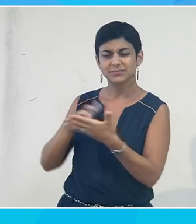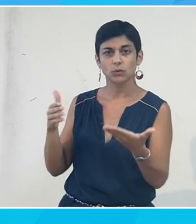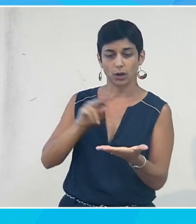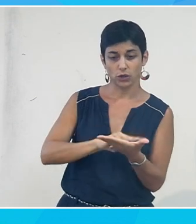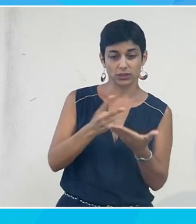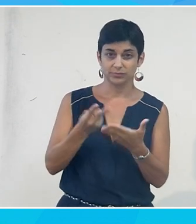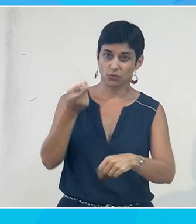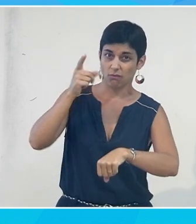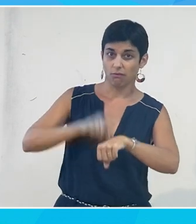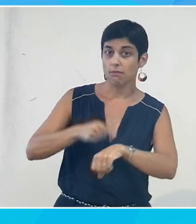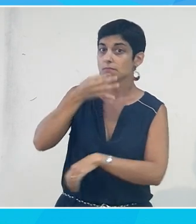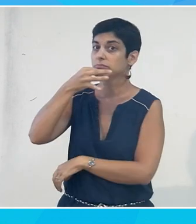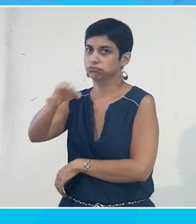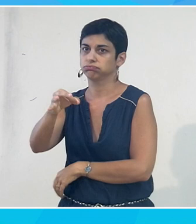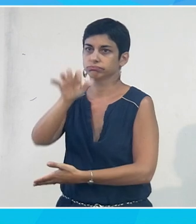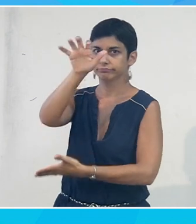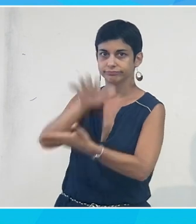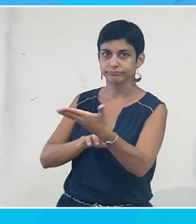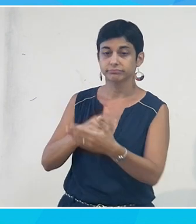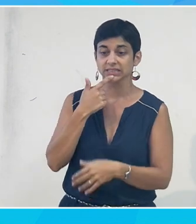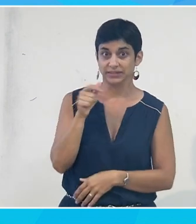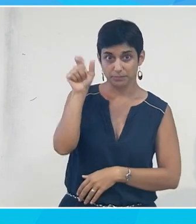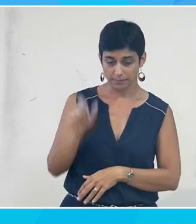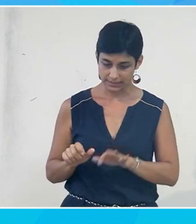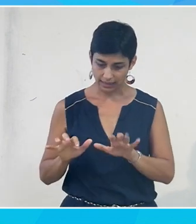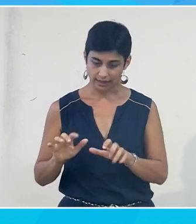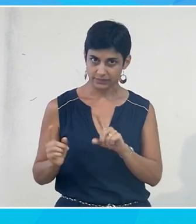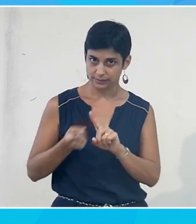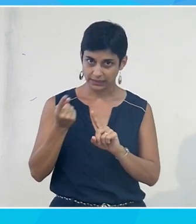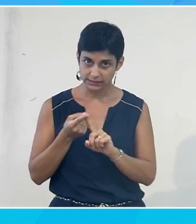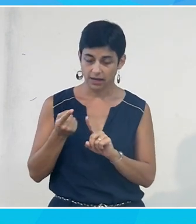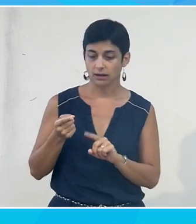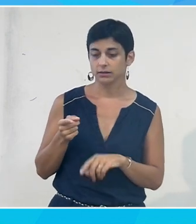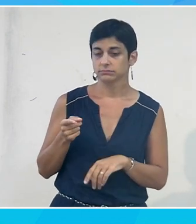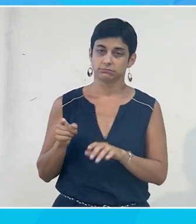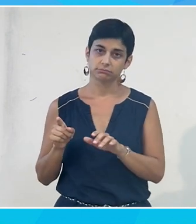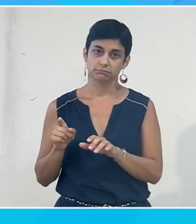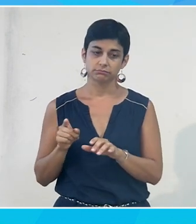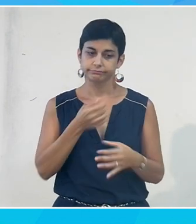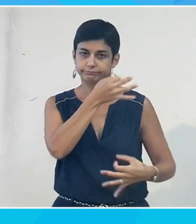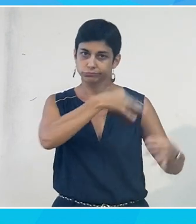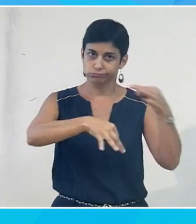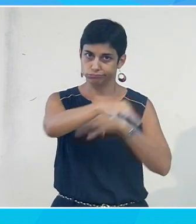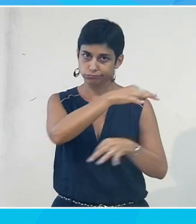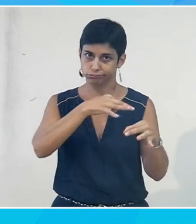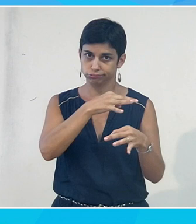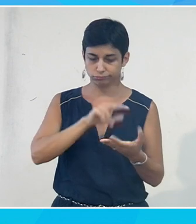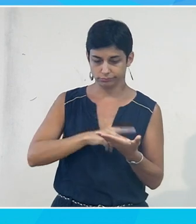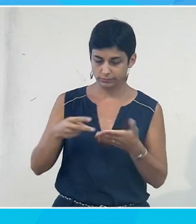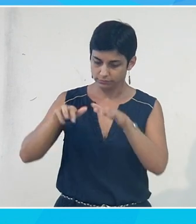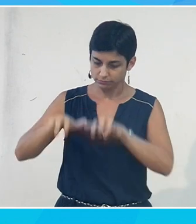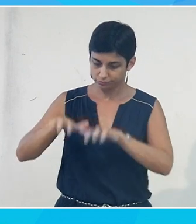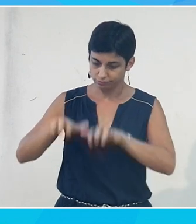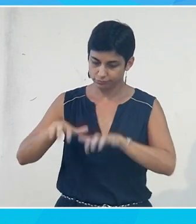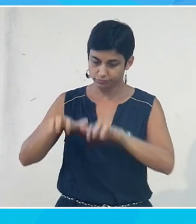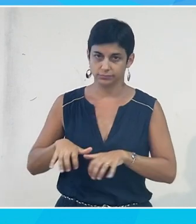instantanée de la parole. C'est une personne sur un clavier spécial, qui va retransmettre en direct, et par écrit, ce qui se dit